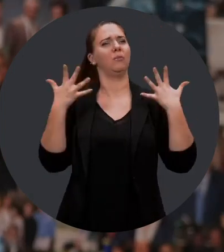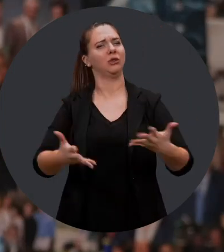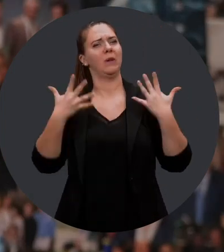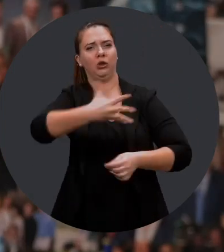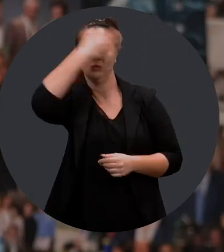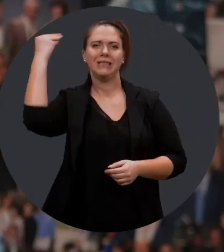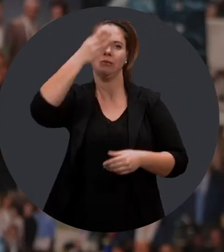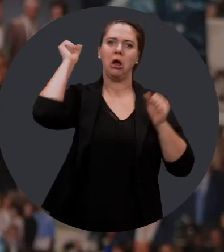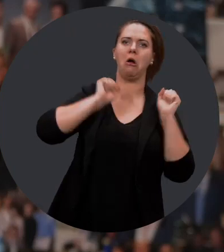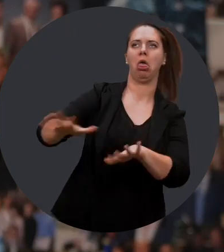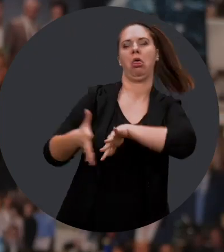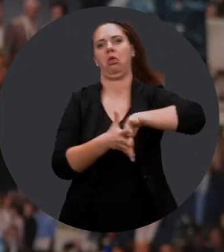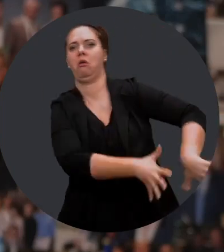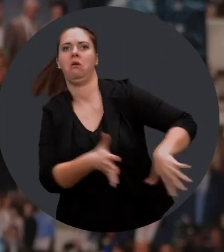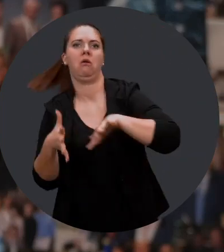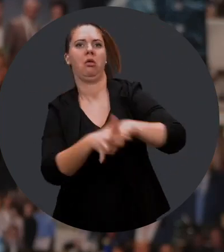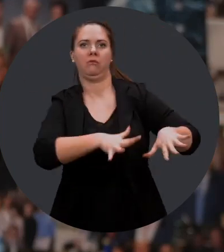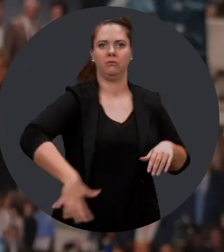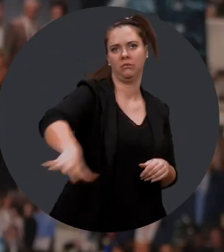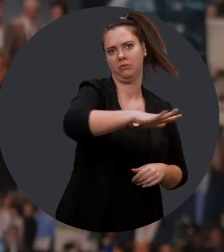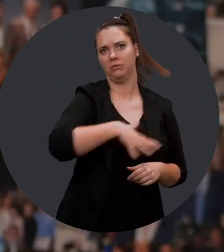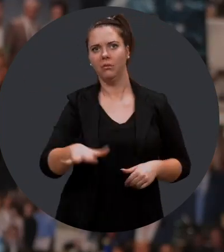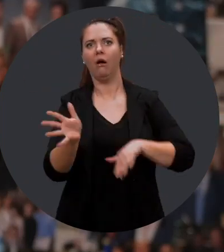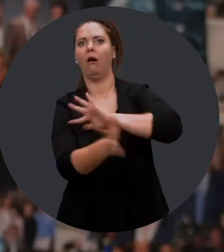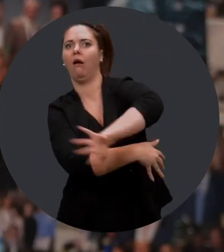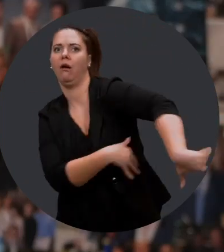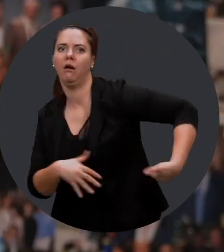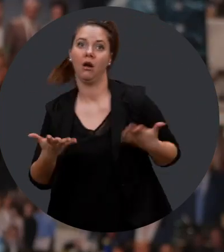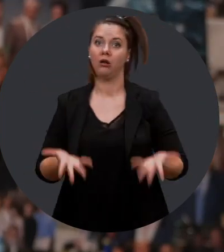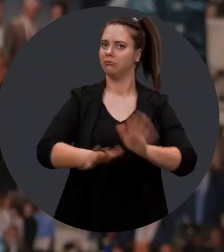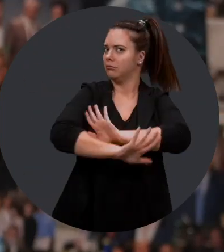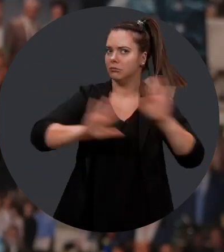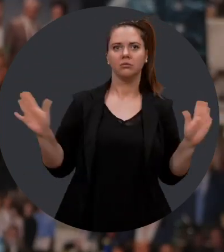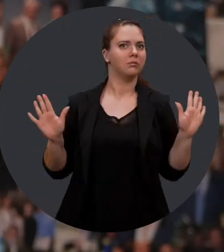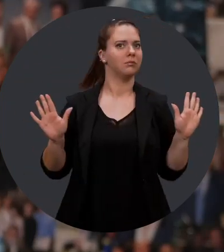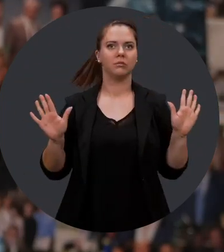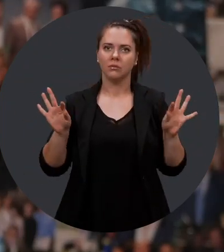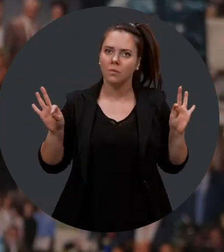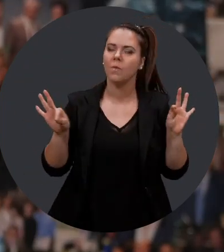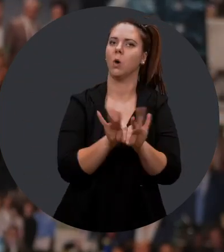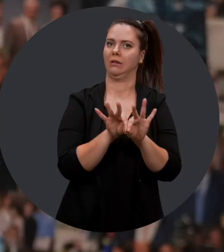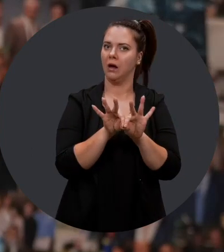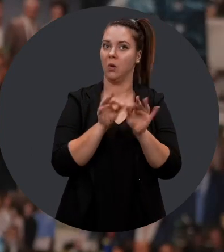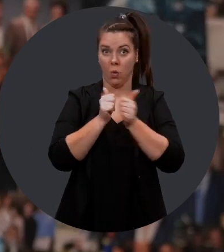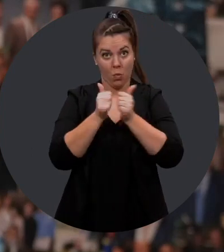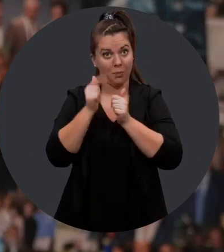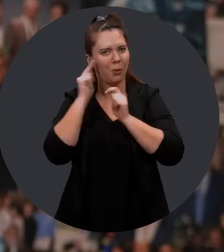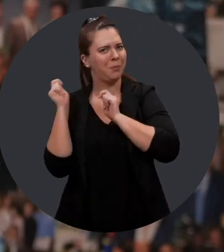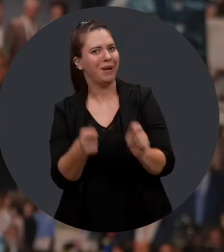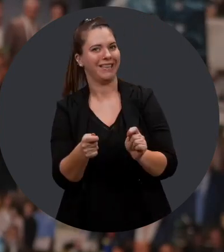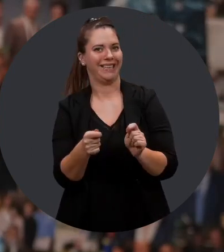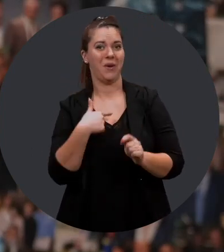Ce sont trop souvent les premiers oubliés, les premiers laissés de côté, les premiers à payer le prix dans la course